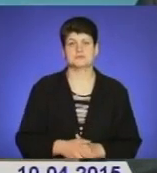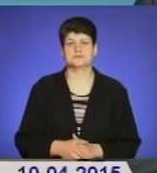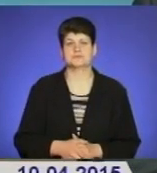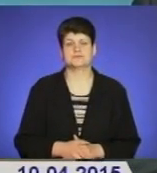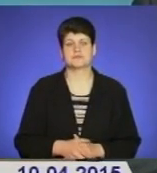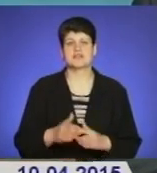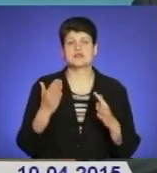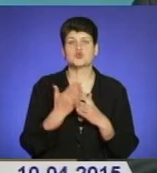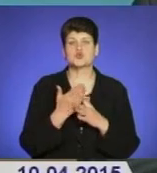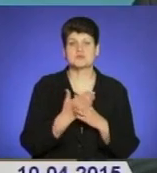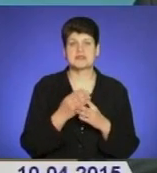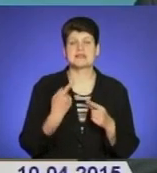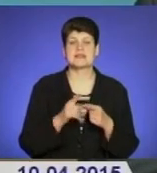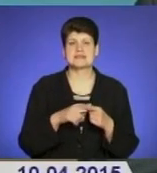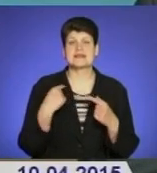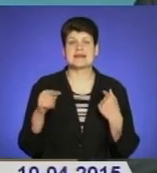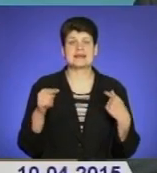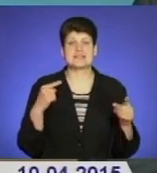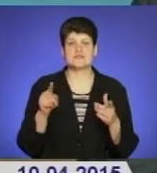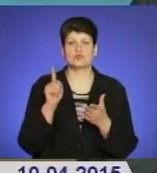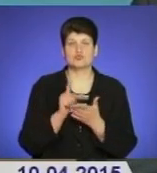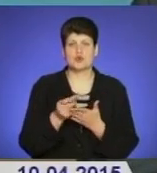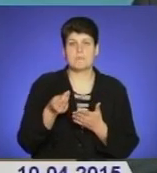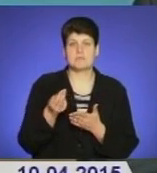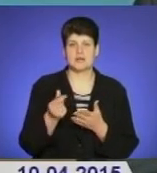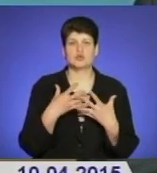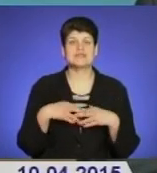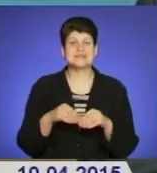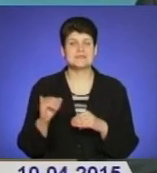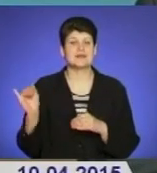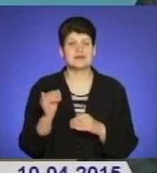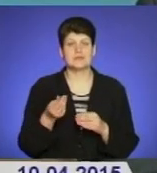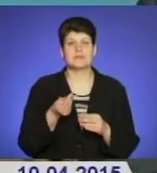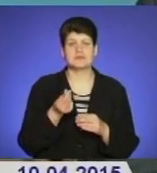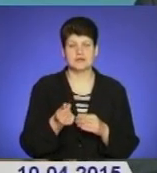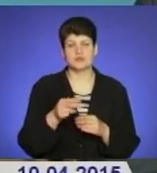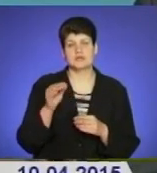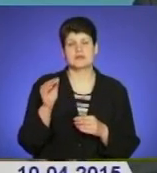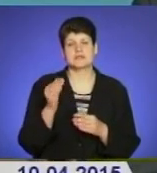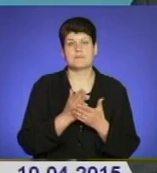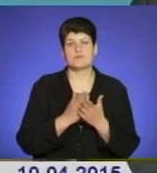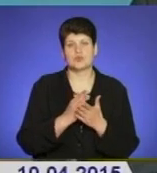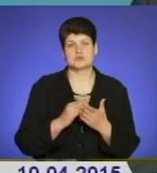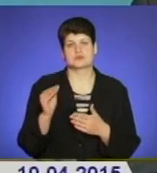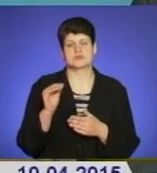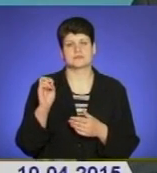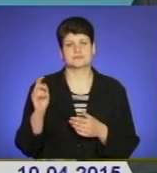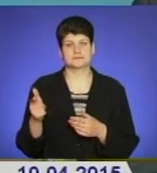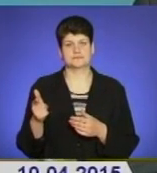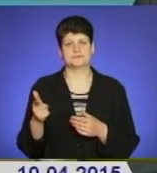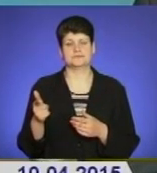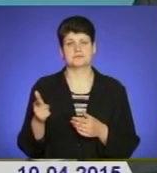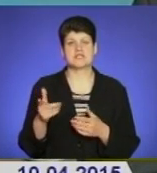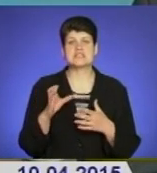Субсидія – це є різниця між обов'язковою платою сім'ї і платою за комунальні послуги в межах соціальних норм споживання.